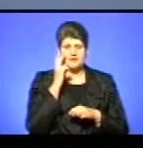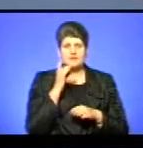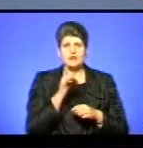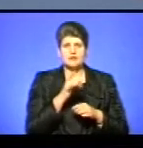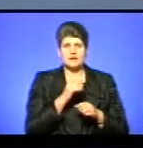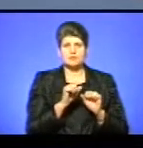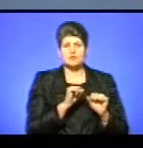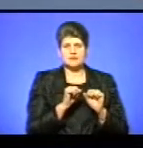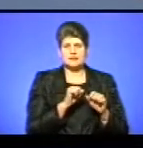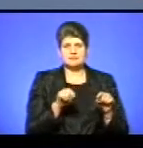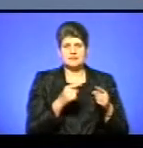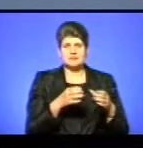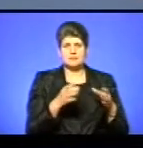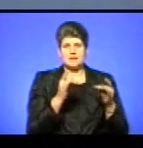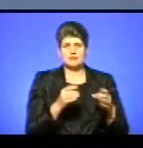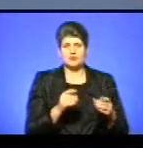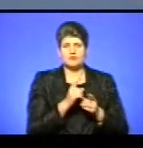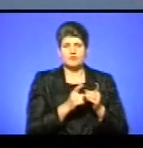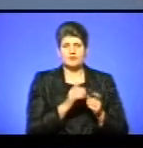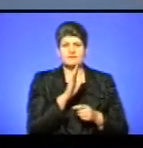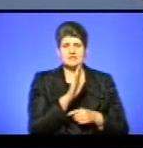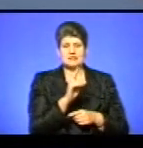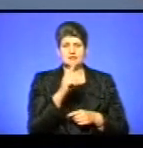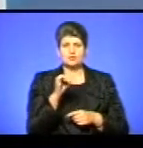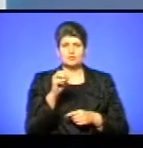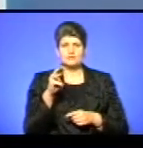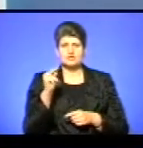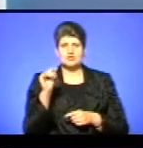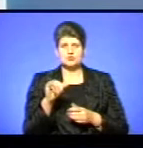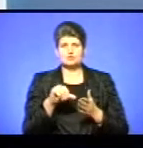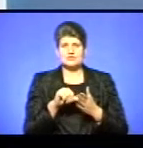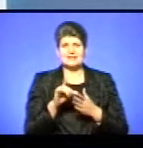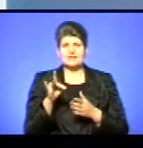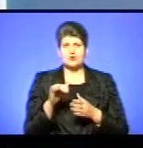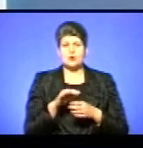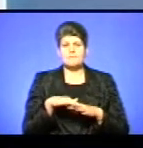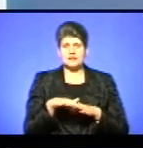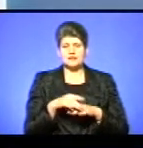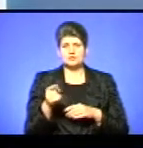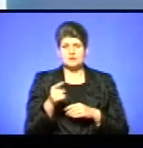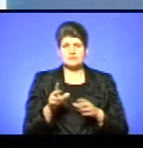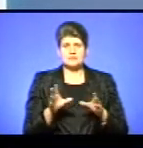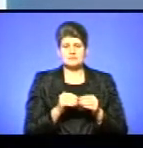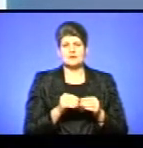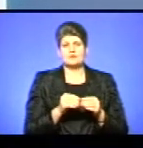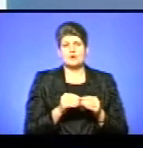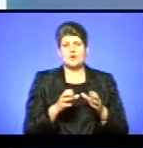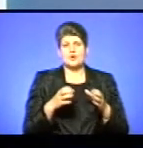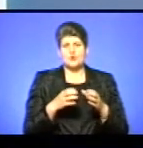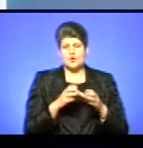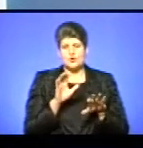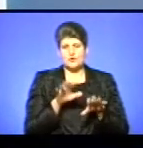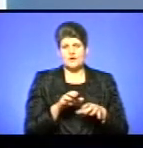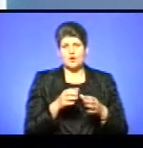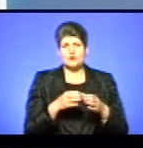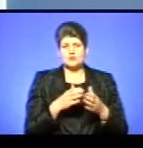координатором реанімаційного пакету реформ. Та Василем Томчишинем, учасником Євромайдану в Тернополі та співголовою Коаліції громадських організацій Тернополя.